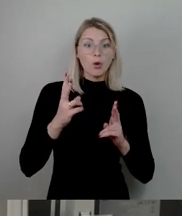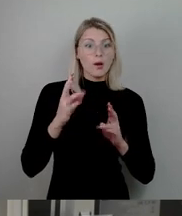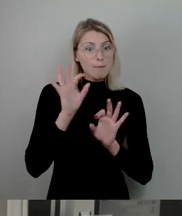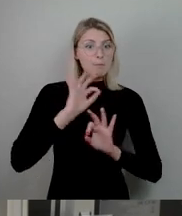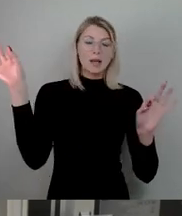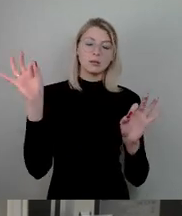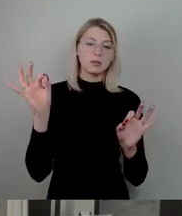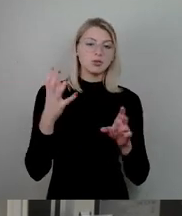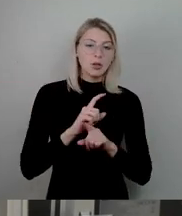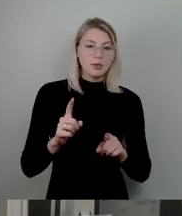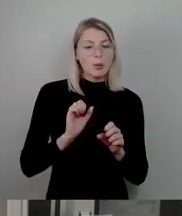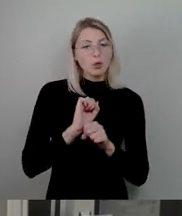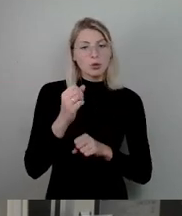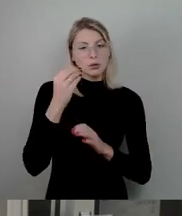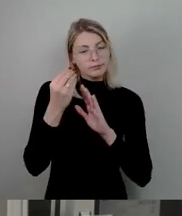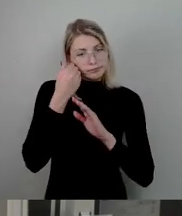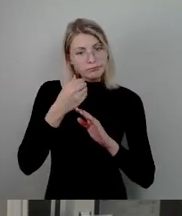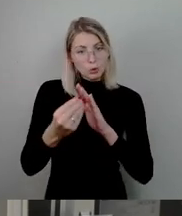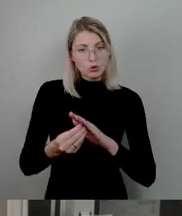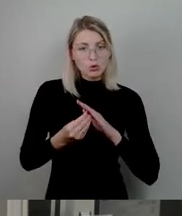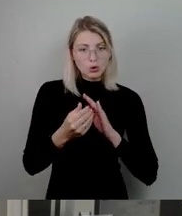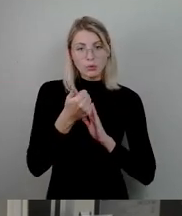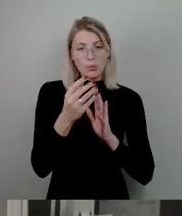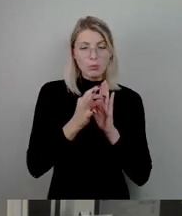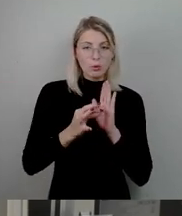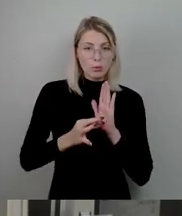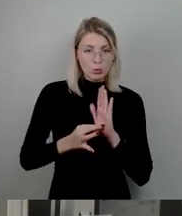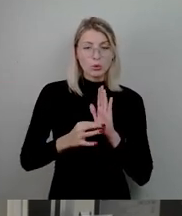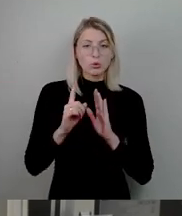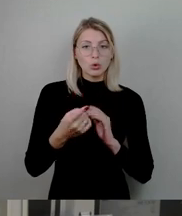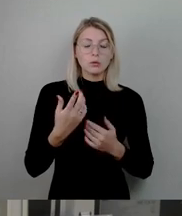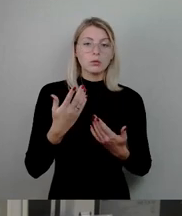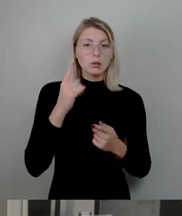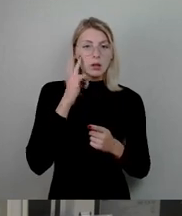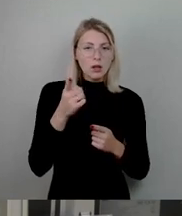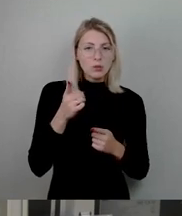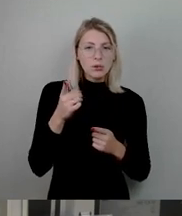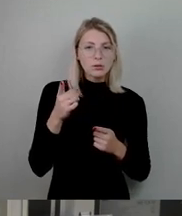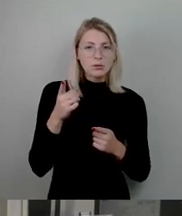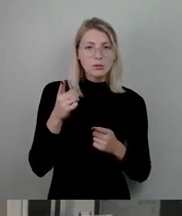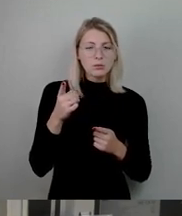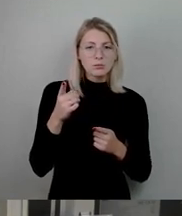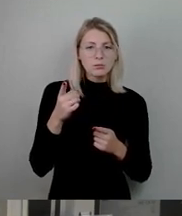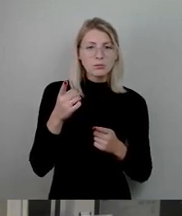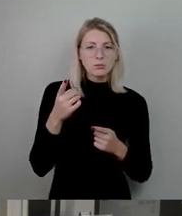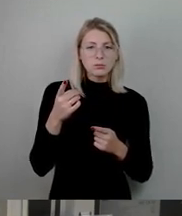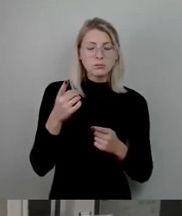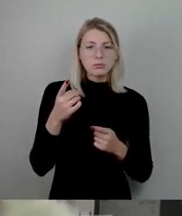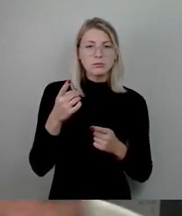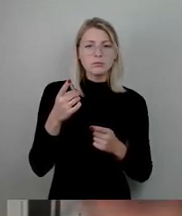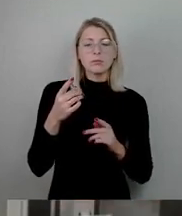einzelnen Punkte. Und eben, dass wir den Ersetzungsantrag nehmen, es ruhig für alle. Das Einfachste, dass man den von oben nach unten durchgeht, einzig abstimmt.